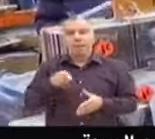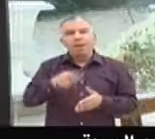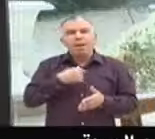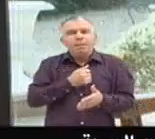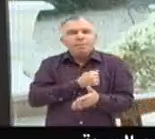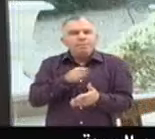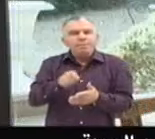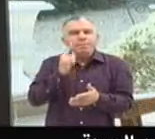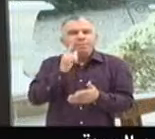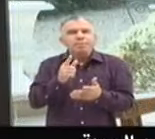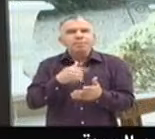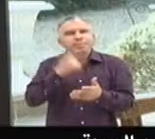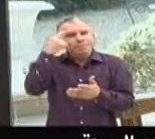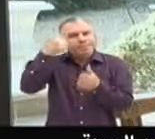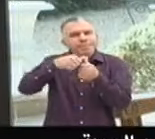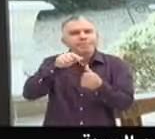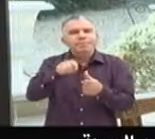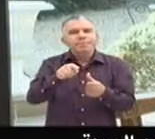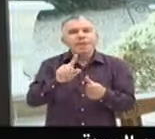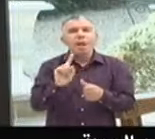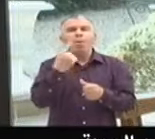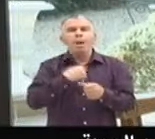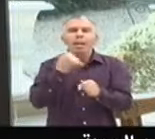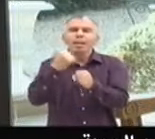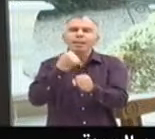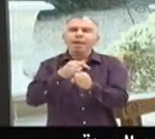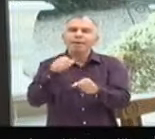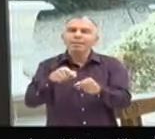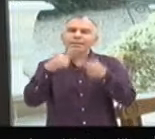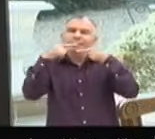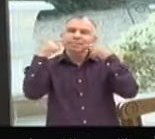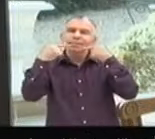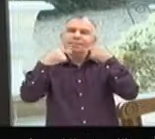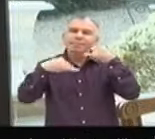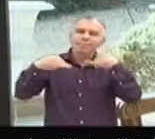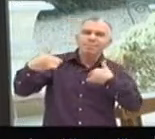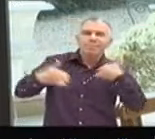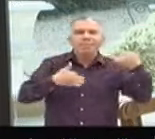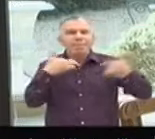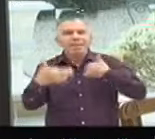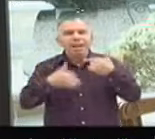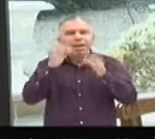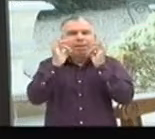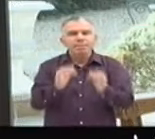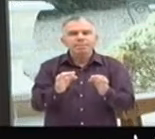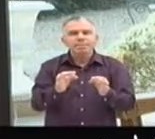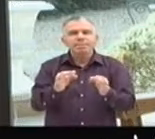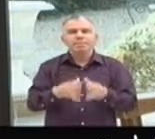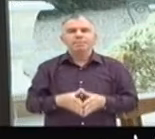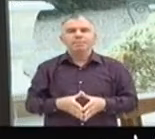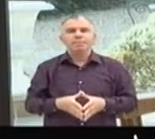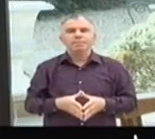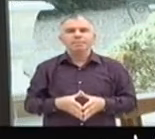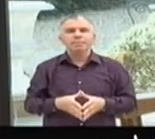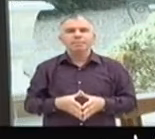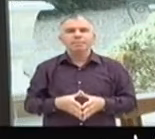Ça, c'est un truc qui était un peu récurrent. Quand j'ai commencé ce métier, enfin, quand j'ai commencé à vouloir faire du one-man show, je m'en souviendrai toujours,